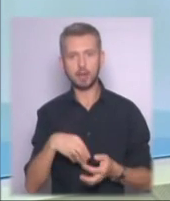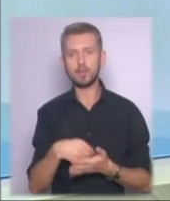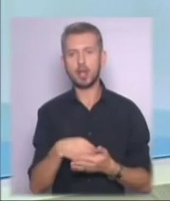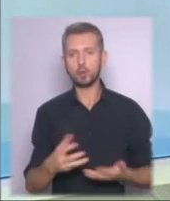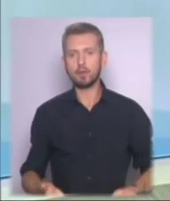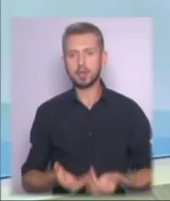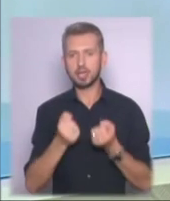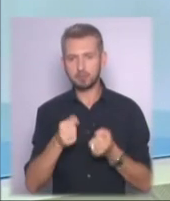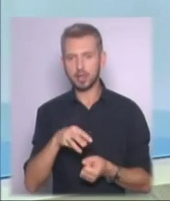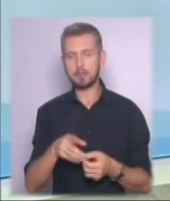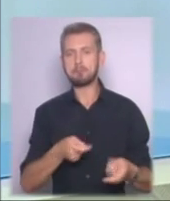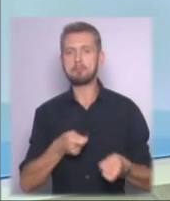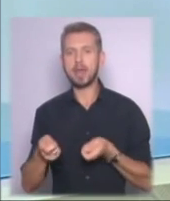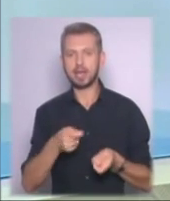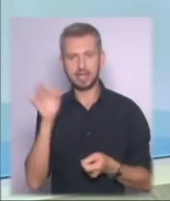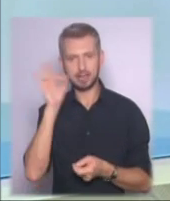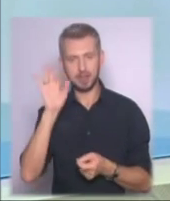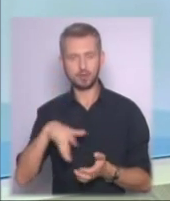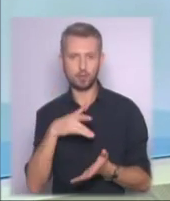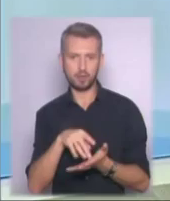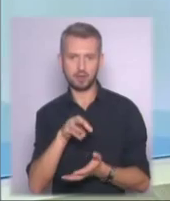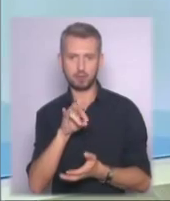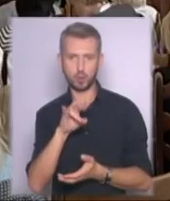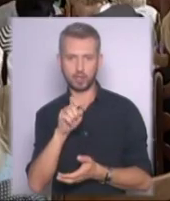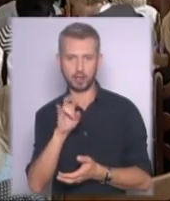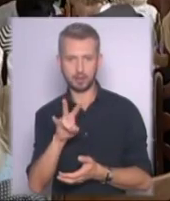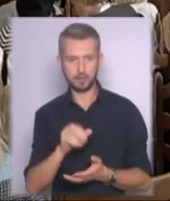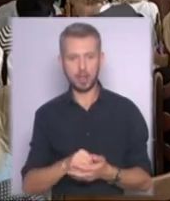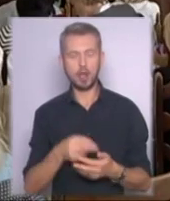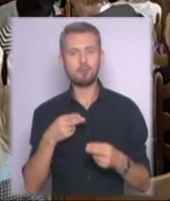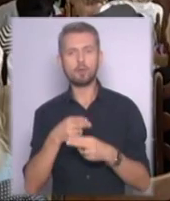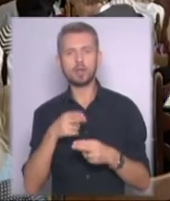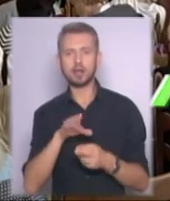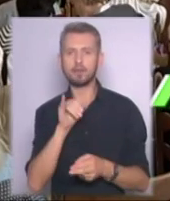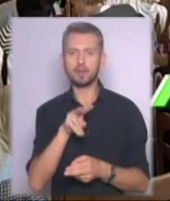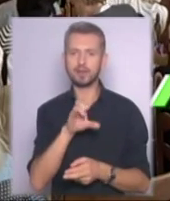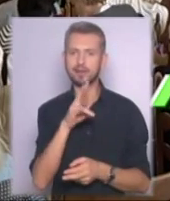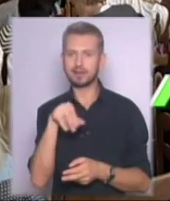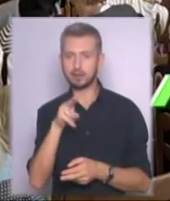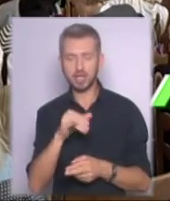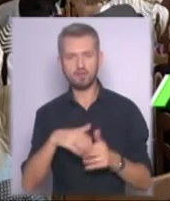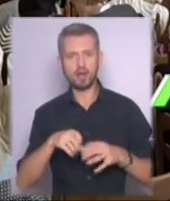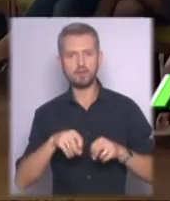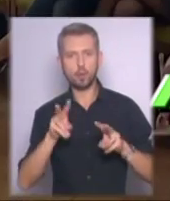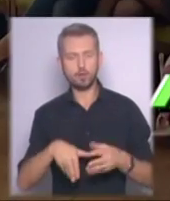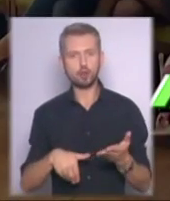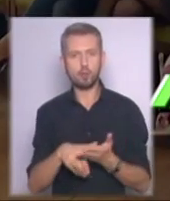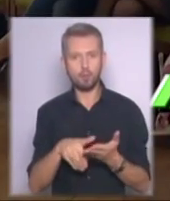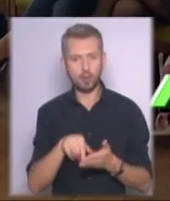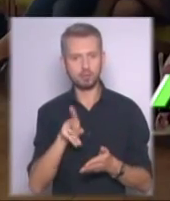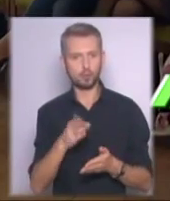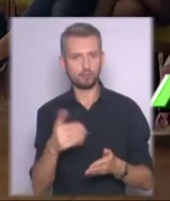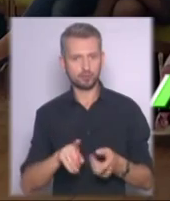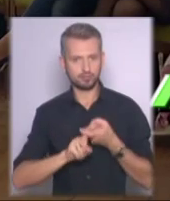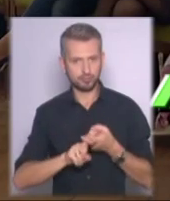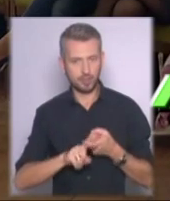підтримки мерії німецького міста-побратима. Профілактика ВІЛ-сніду та кваліфікована допомога вже інфікованим за кращим європейським